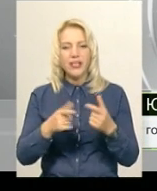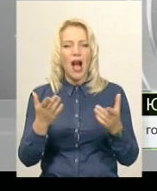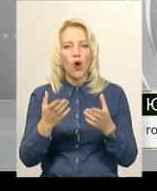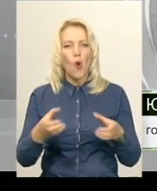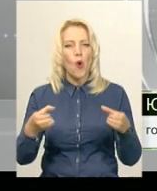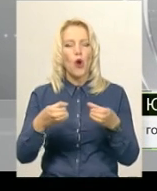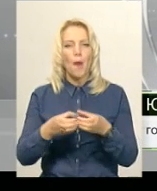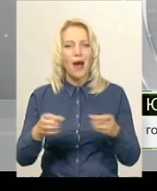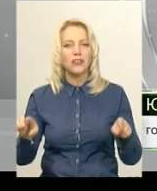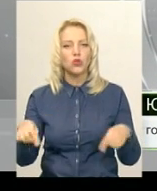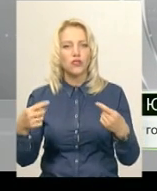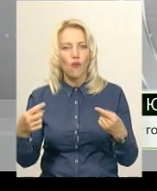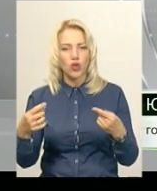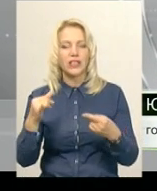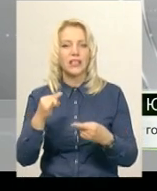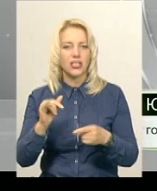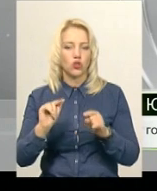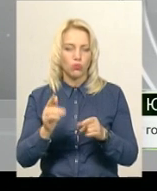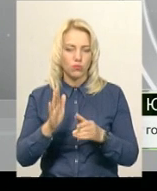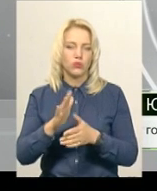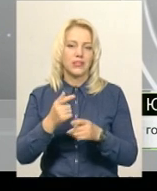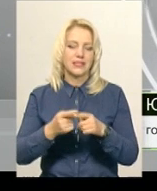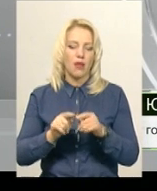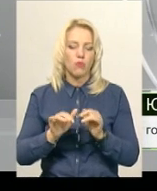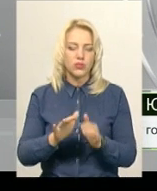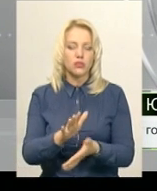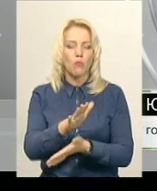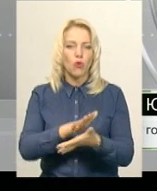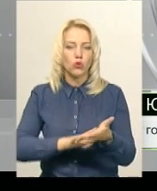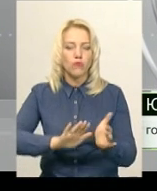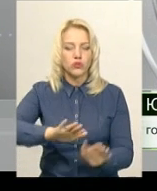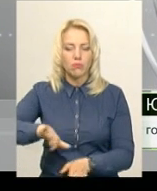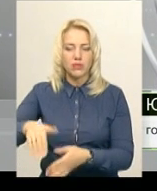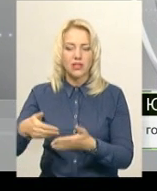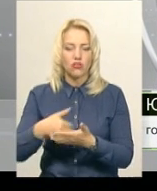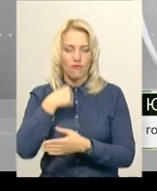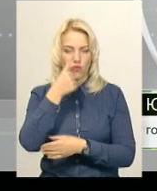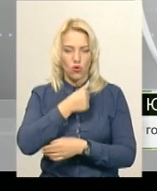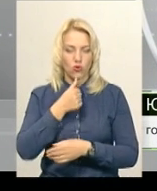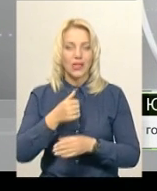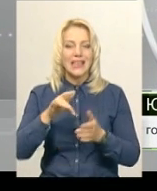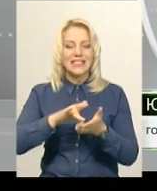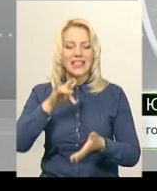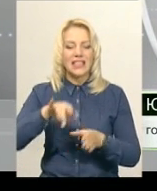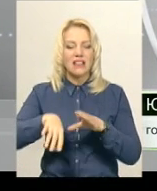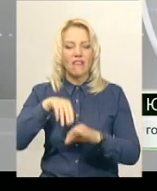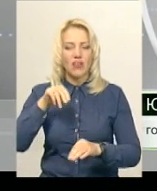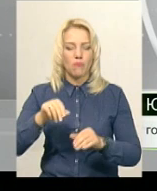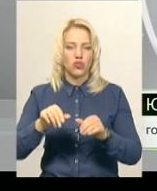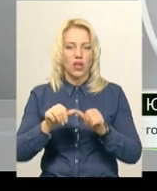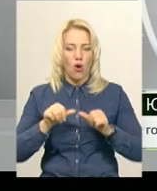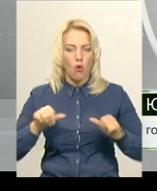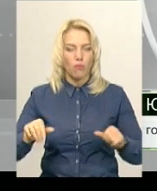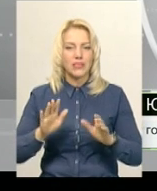створювати. Тому процес буде продовжуватися і після нового року. Центральна виборча комісія тільки призначає вибори. Далі створюються територіальні